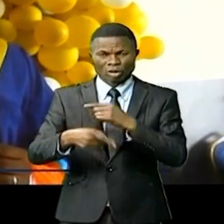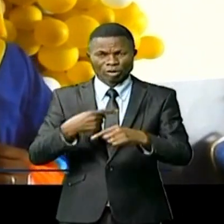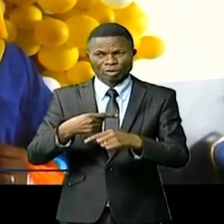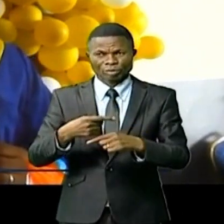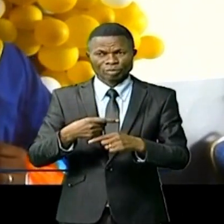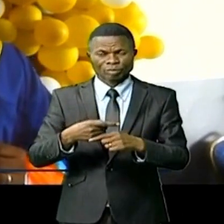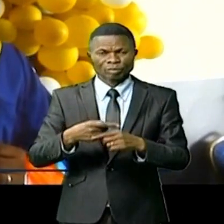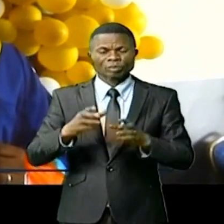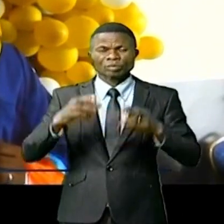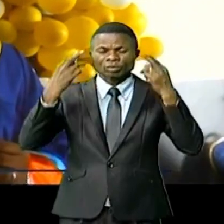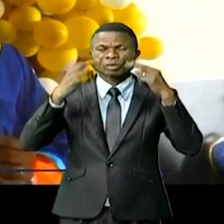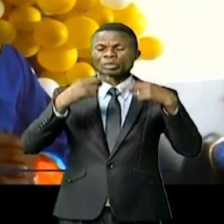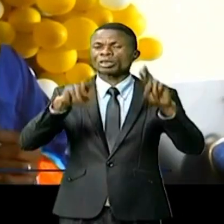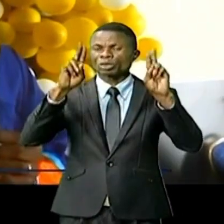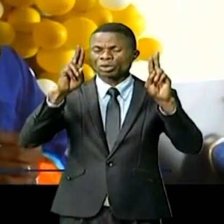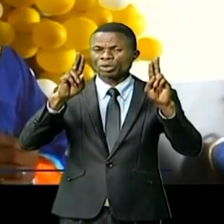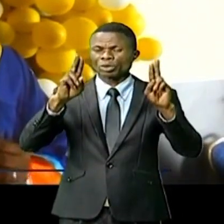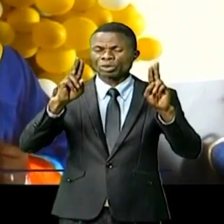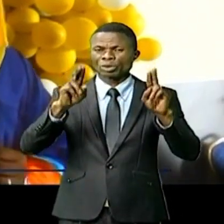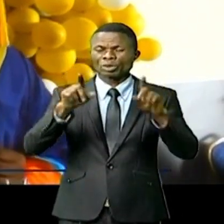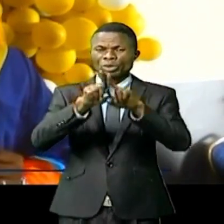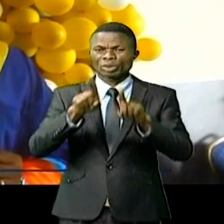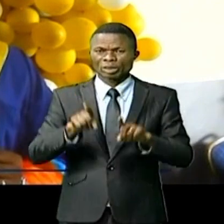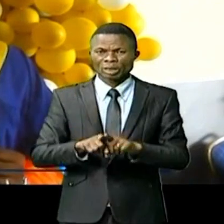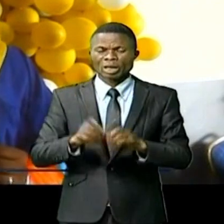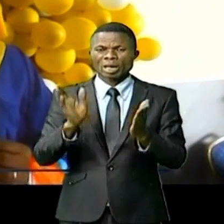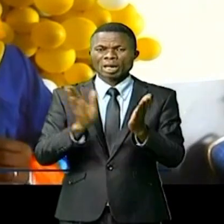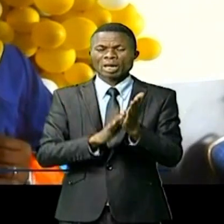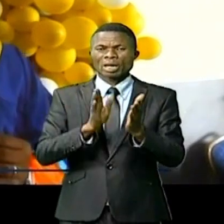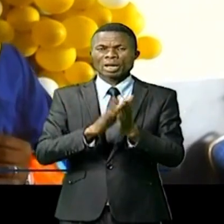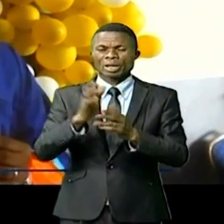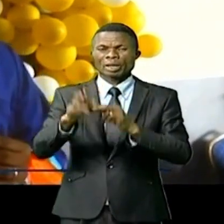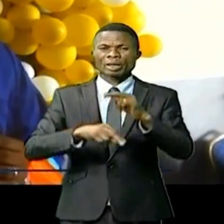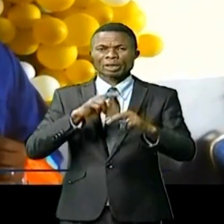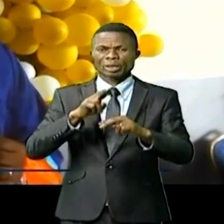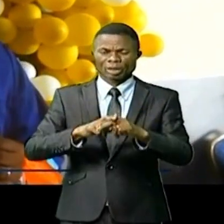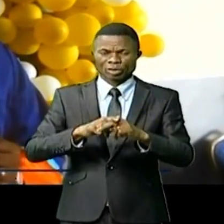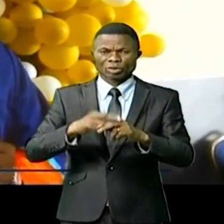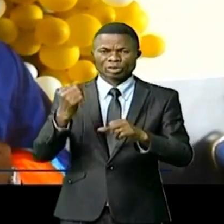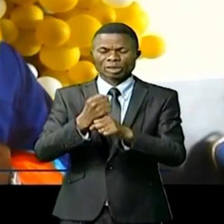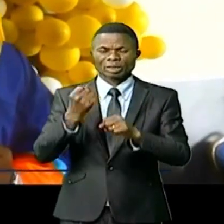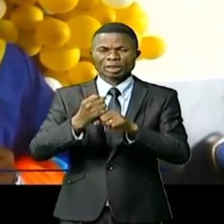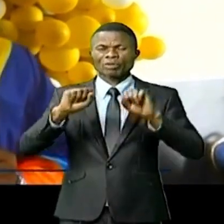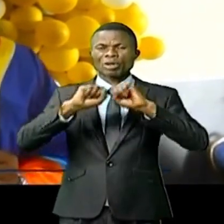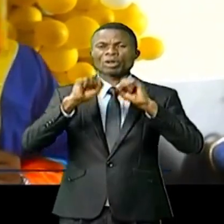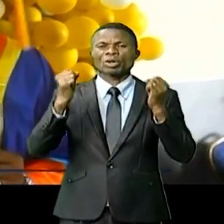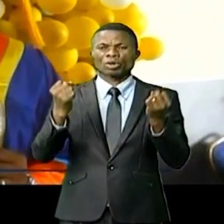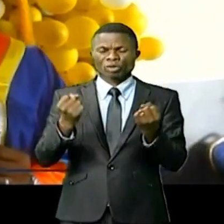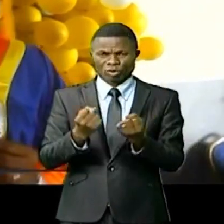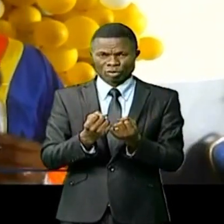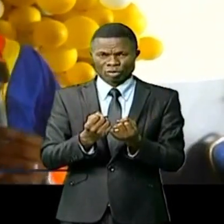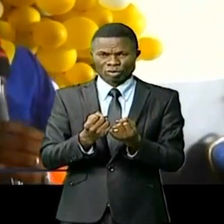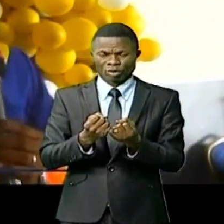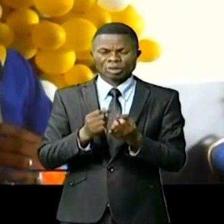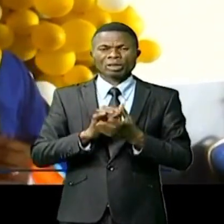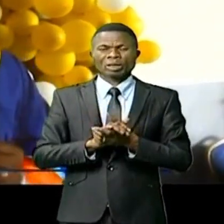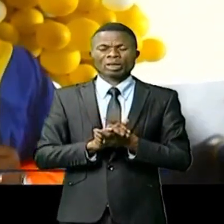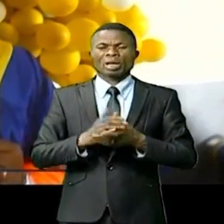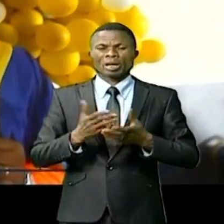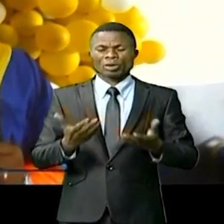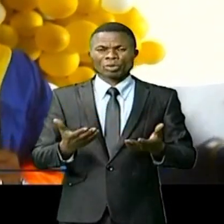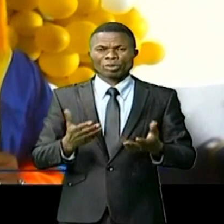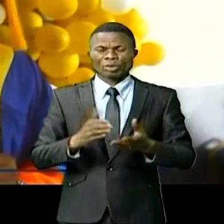variabilité de l'Institut. Tout, à l'un tour, est rentré dans l'ordre.